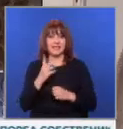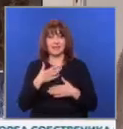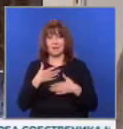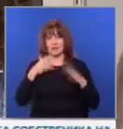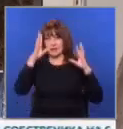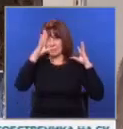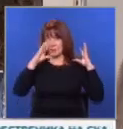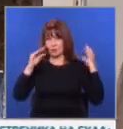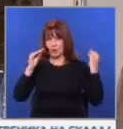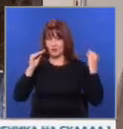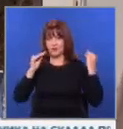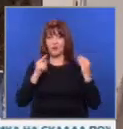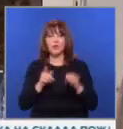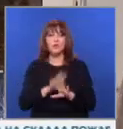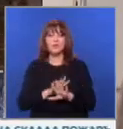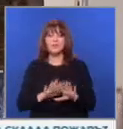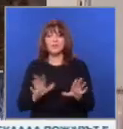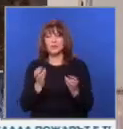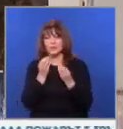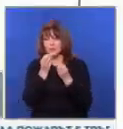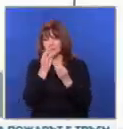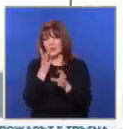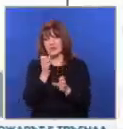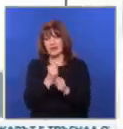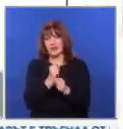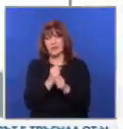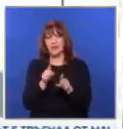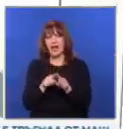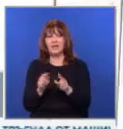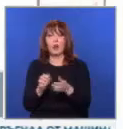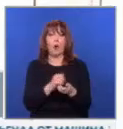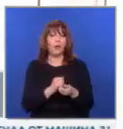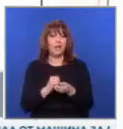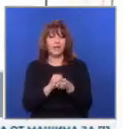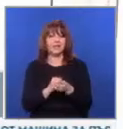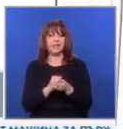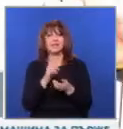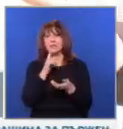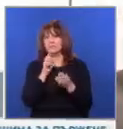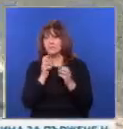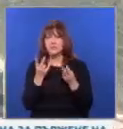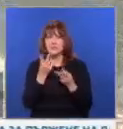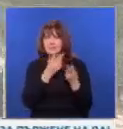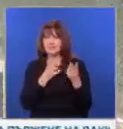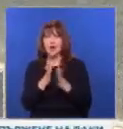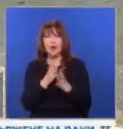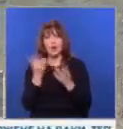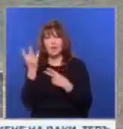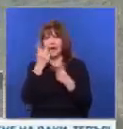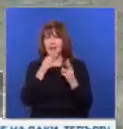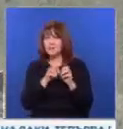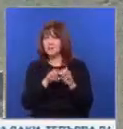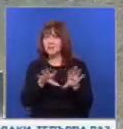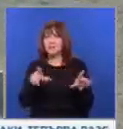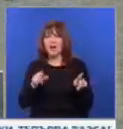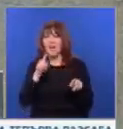посолство, което свърши невероятна работа. И като организация, и като популяризиране на това, бих казал,